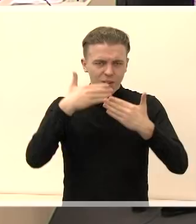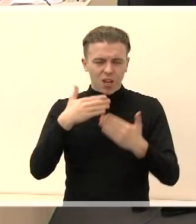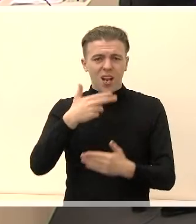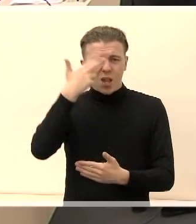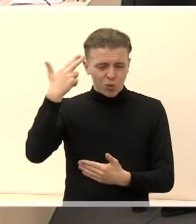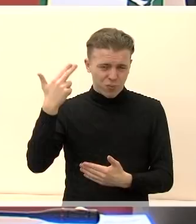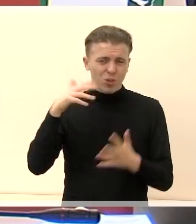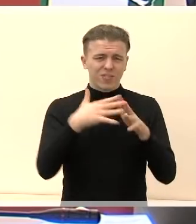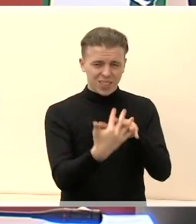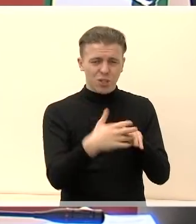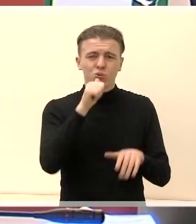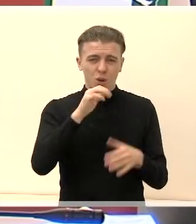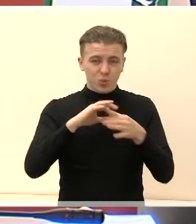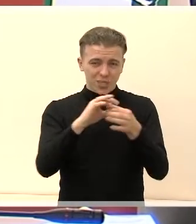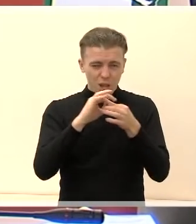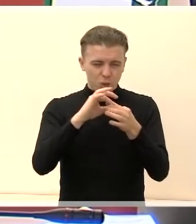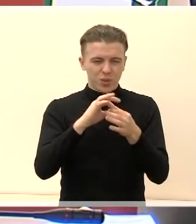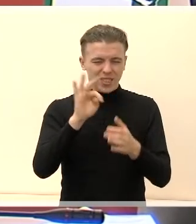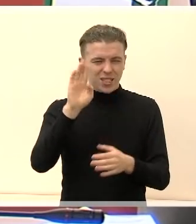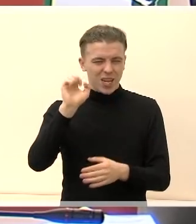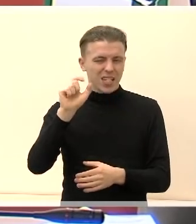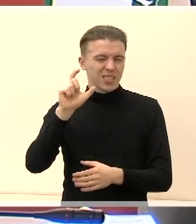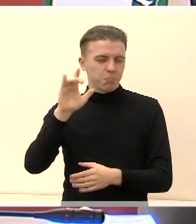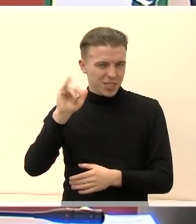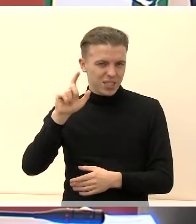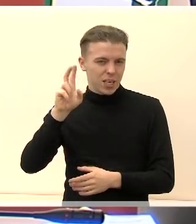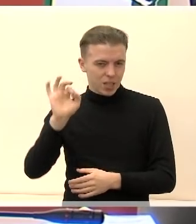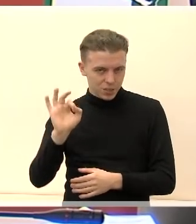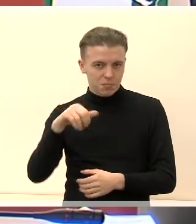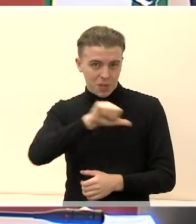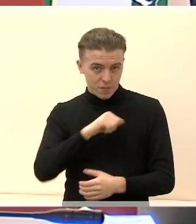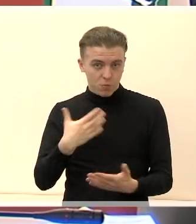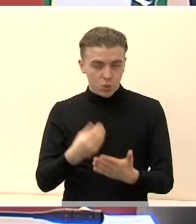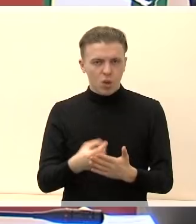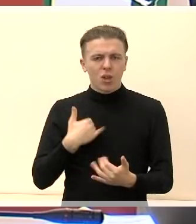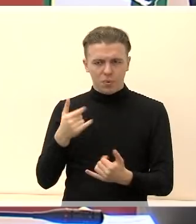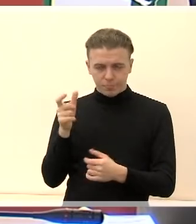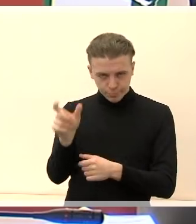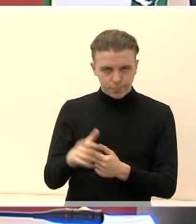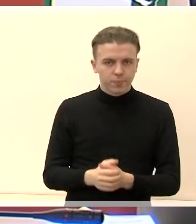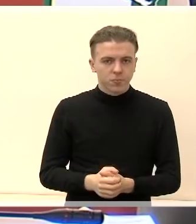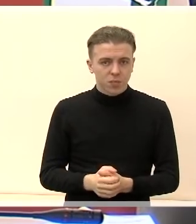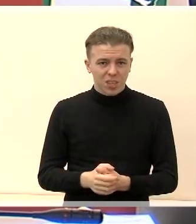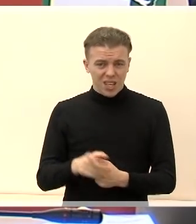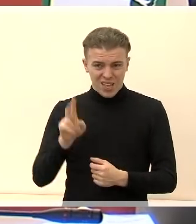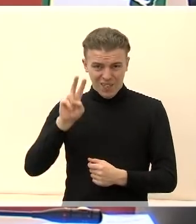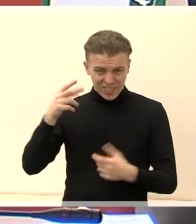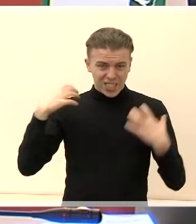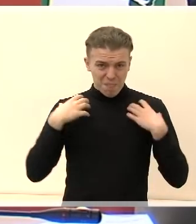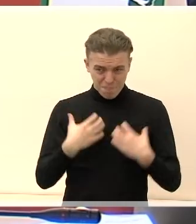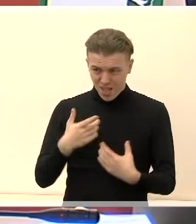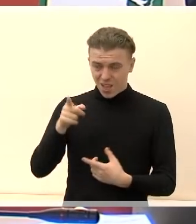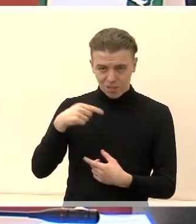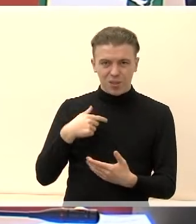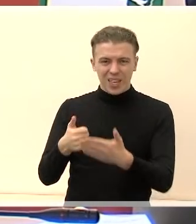valstėčių žalių sąjunga Edmundas Razvickas. Replikuot norėčiau povilui įsūdoj. Gerbiamas vicemere kandidatė į merus.